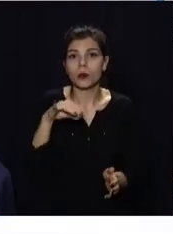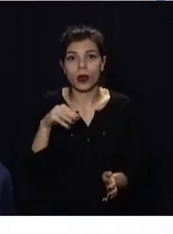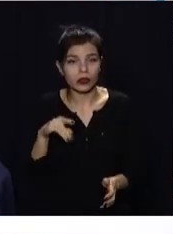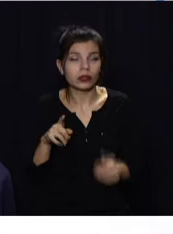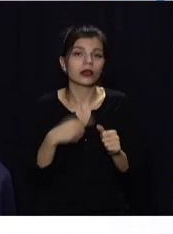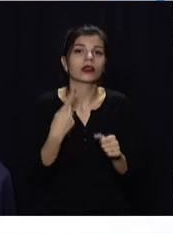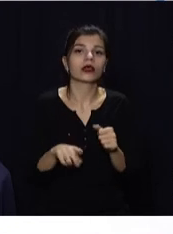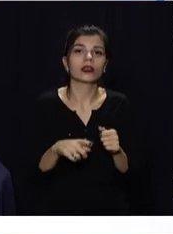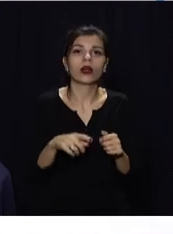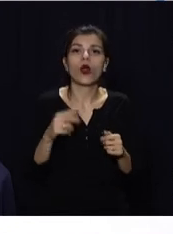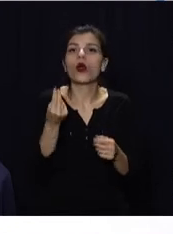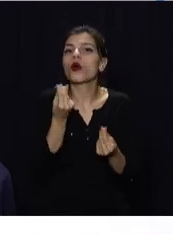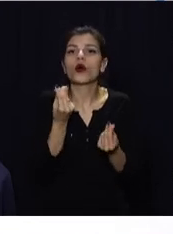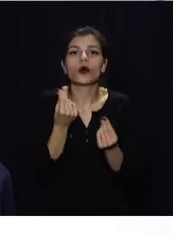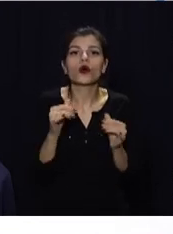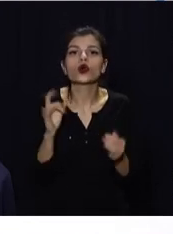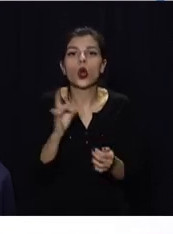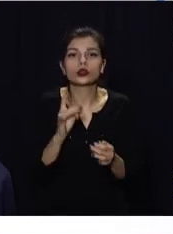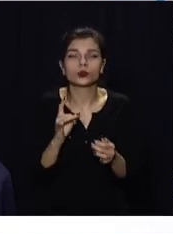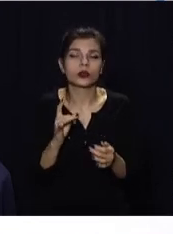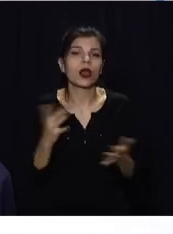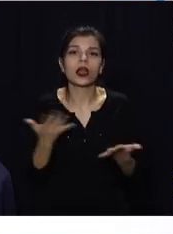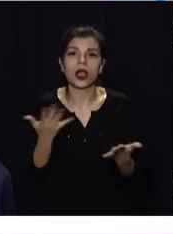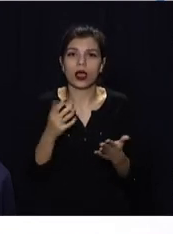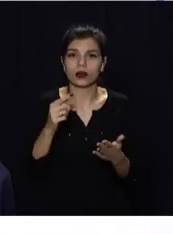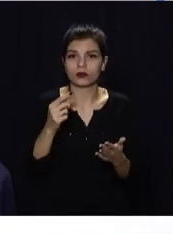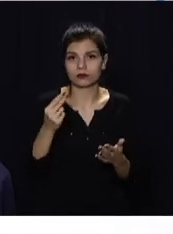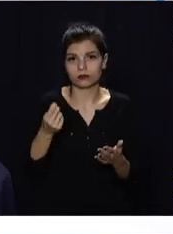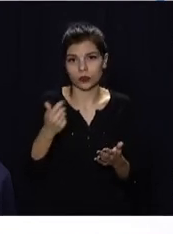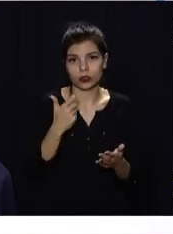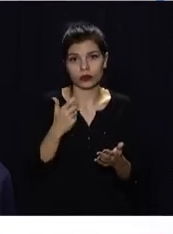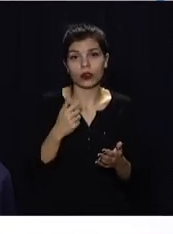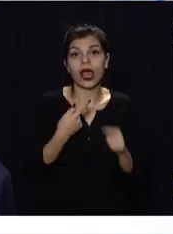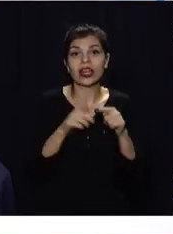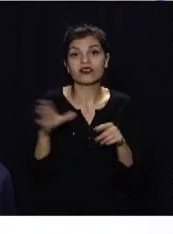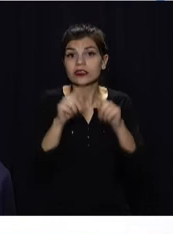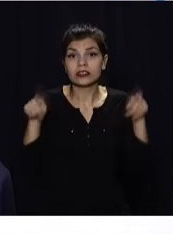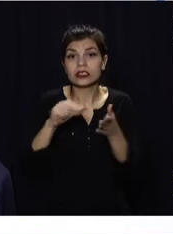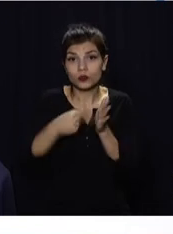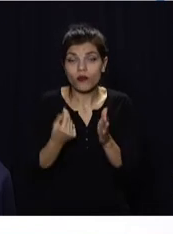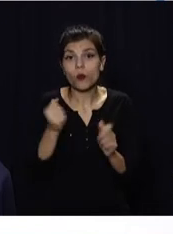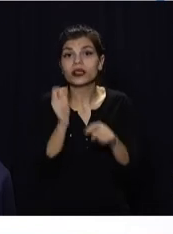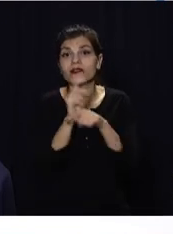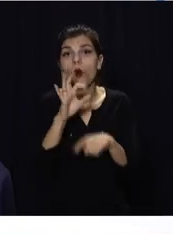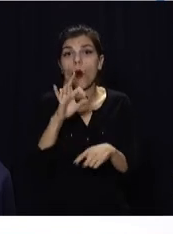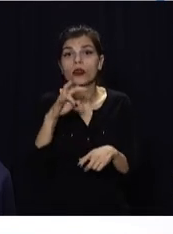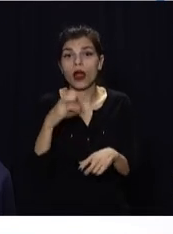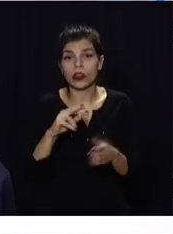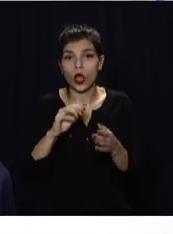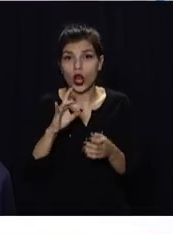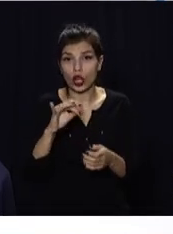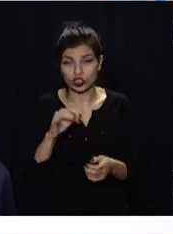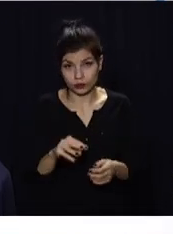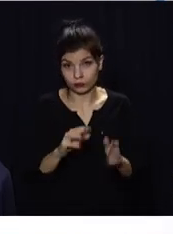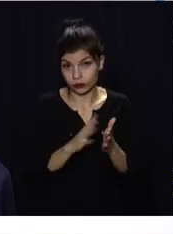платіжів, або щодо розміру, який стягується. Тобто всі ці довідки можна замовити в онлайн